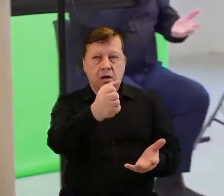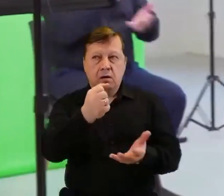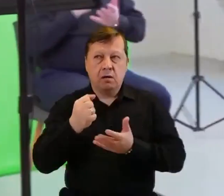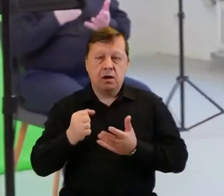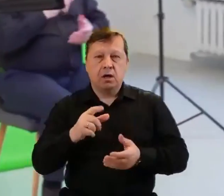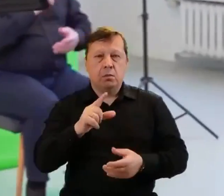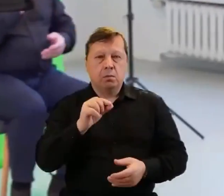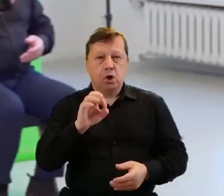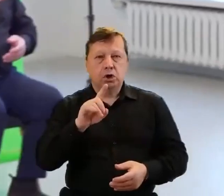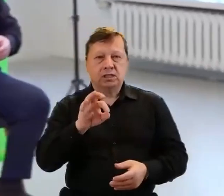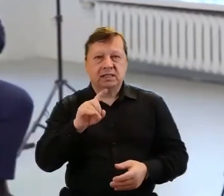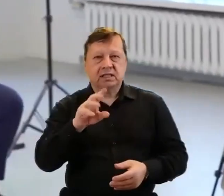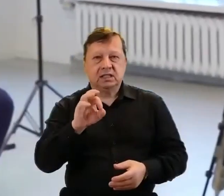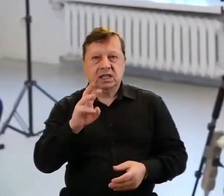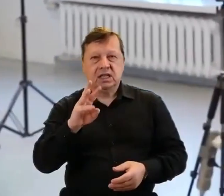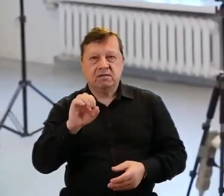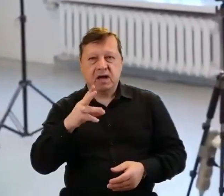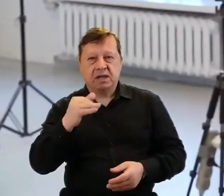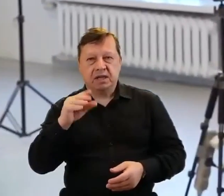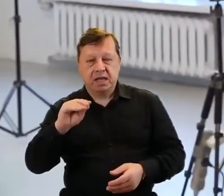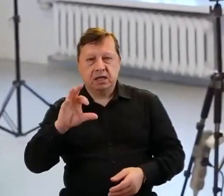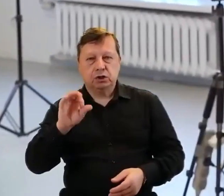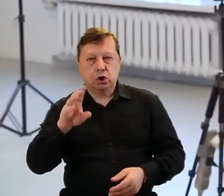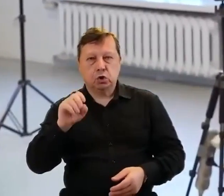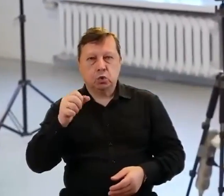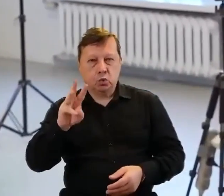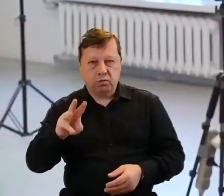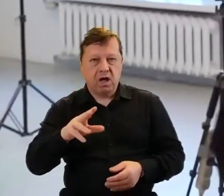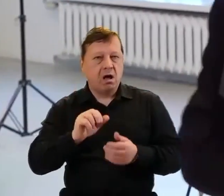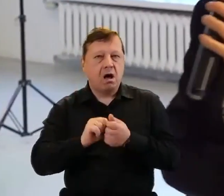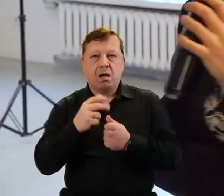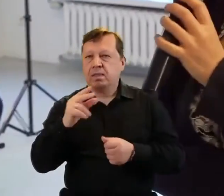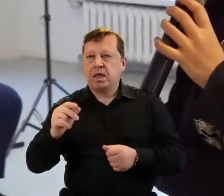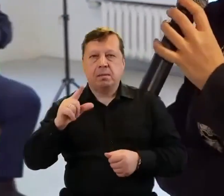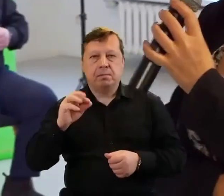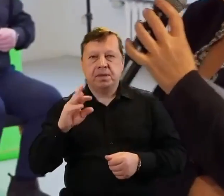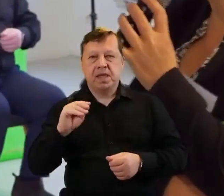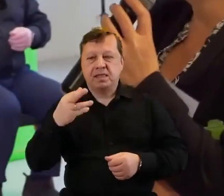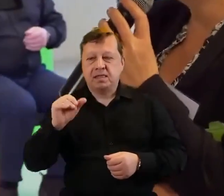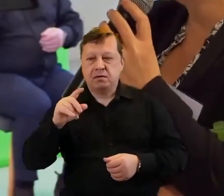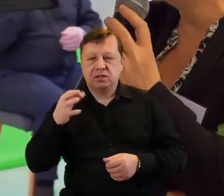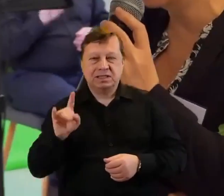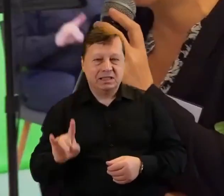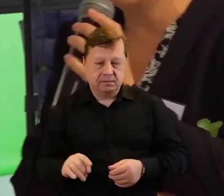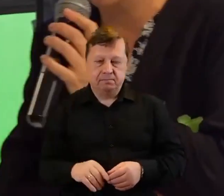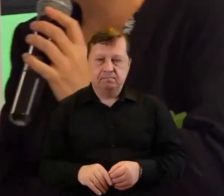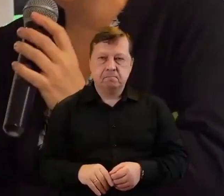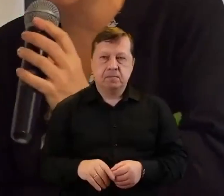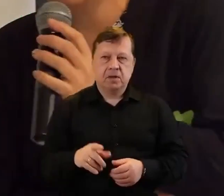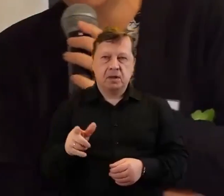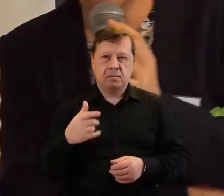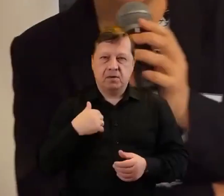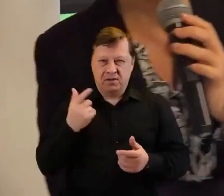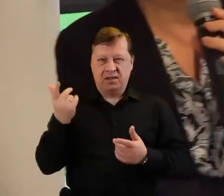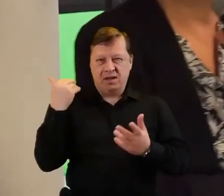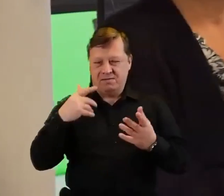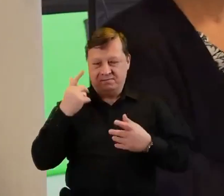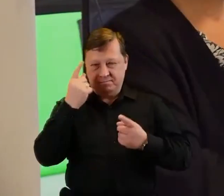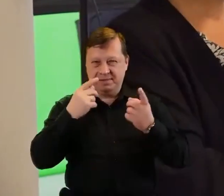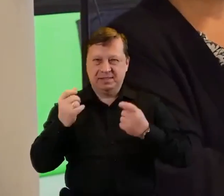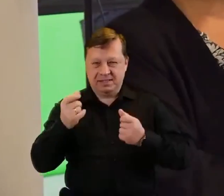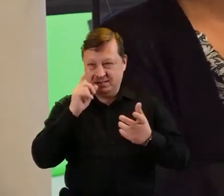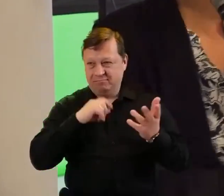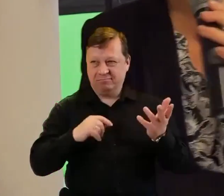środków, a nie pieniędzy, bo część organizacji była zła na samym początku,